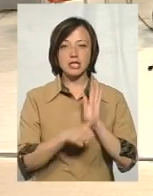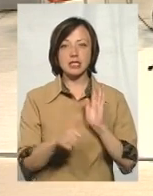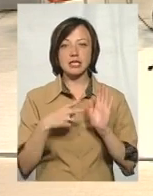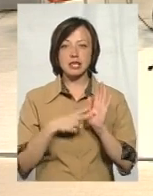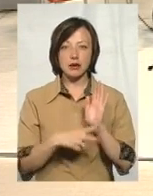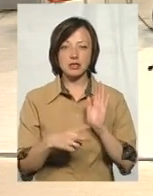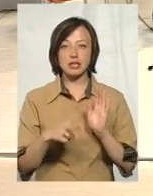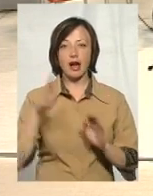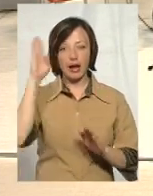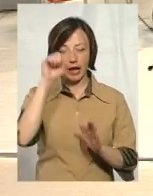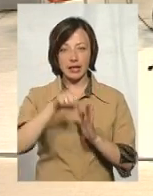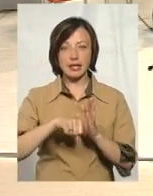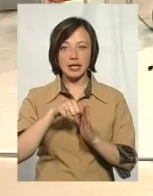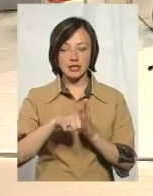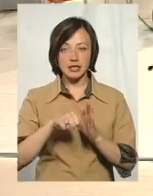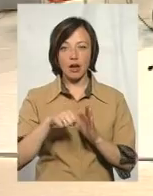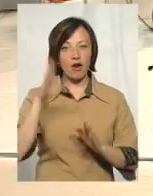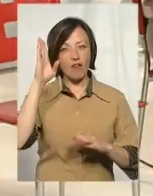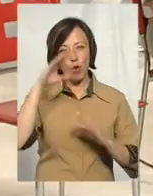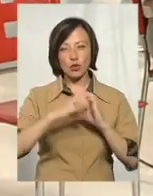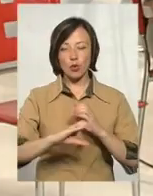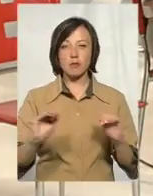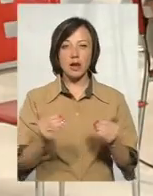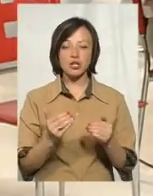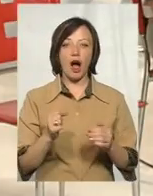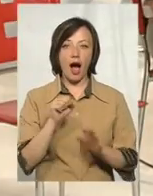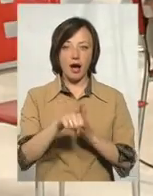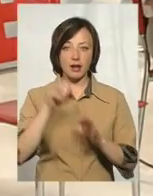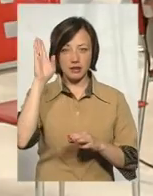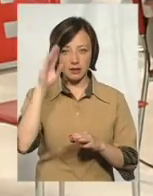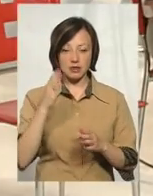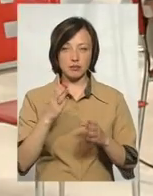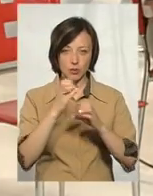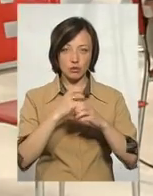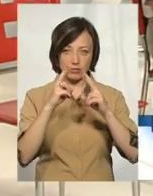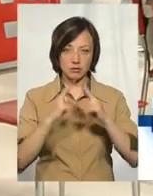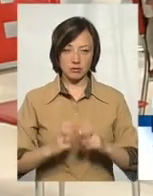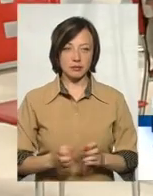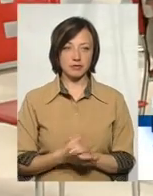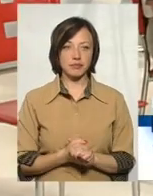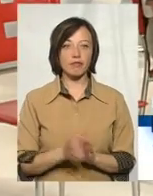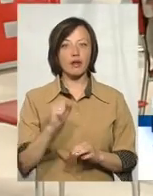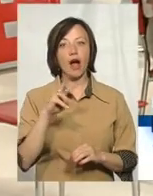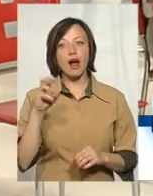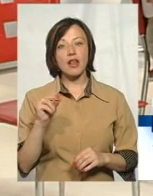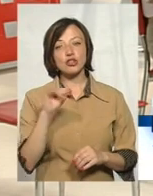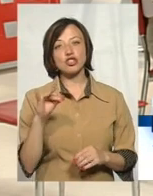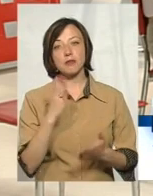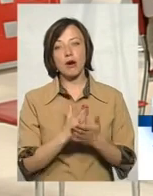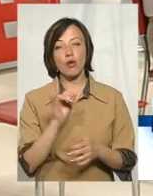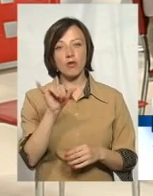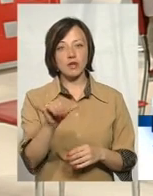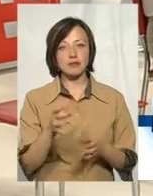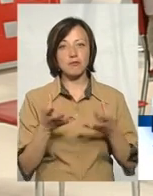-70 криниць, і водогоню менше, а криниць ми ухоплюємо лабораторними дослідженнями. Але чи маєте ви